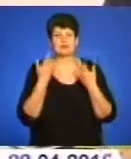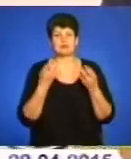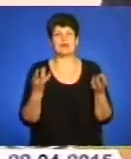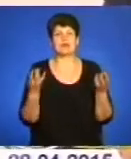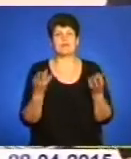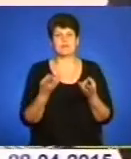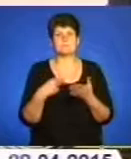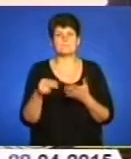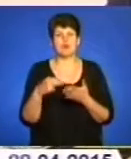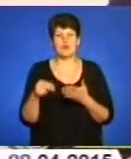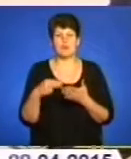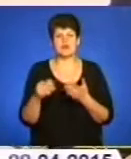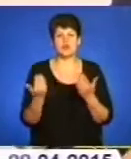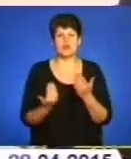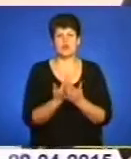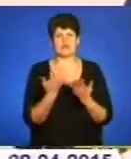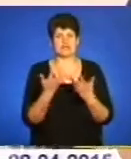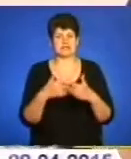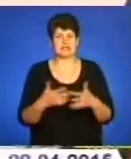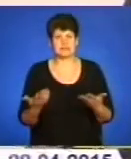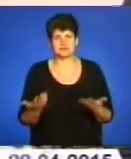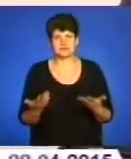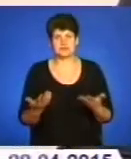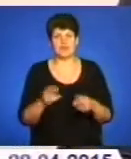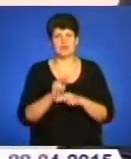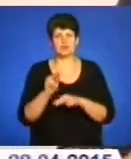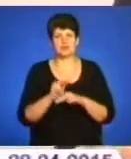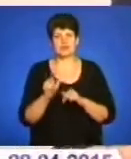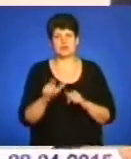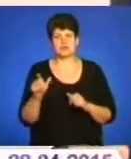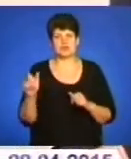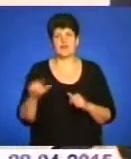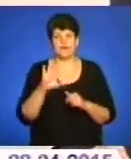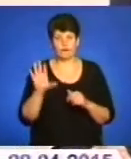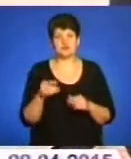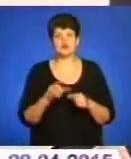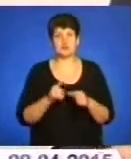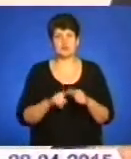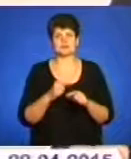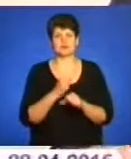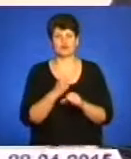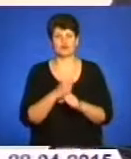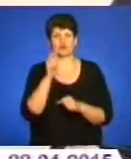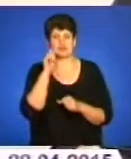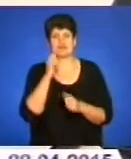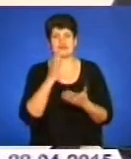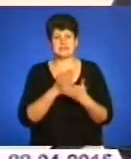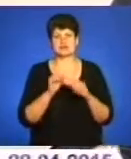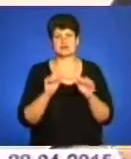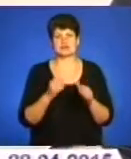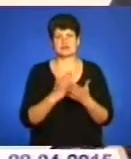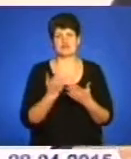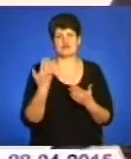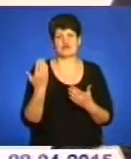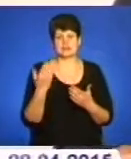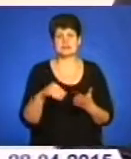купувати, приобретати нові станки, обучати людей, тому що все це відбувається в Україні. Ці можливості є у вас, у